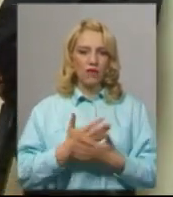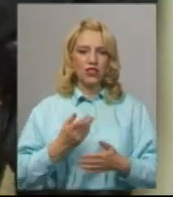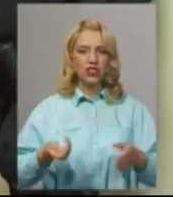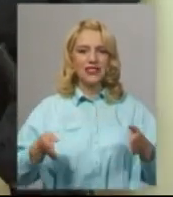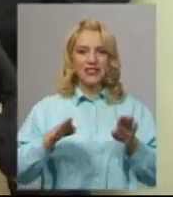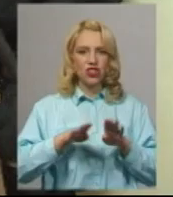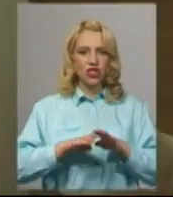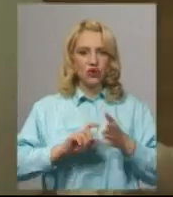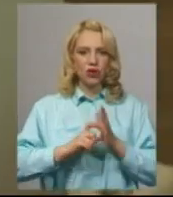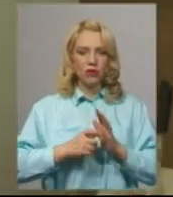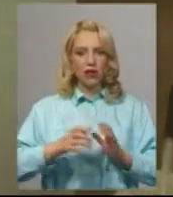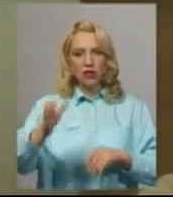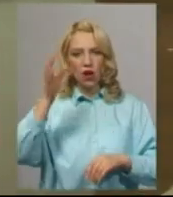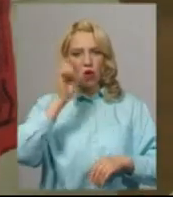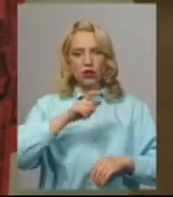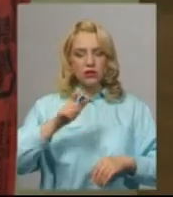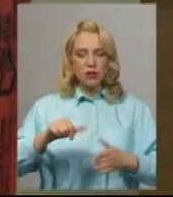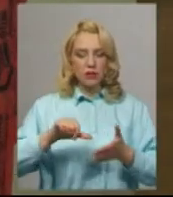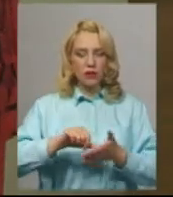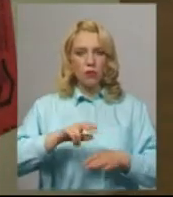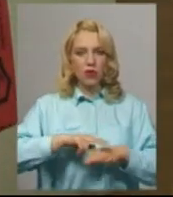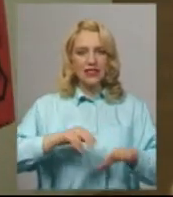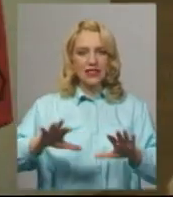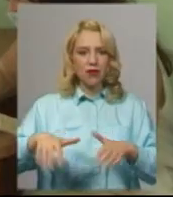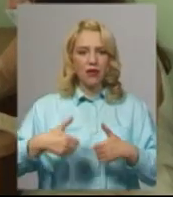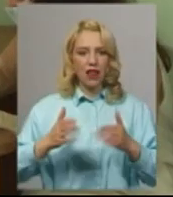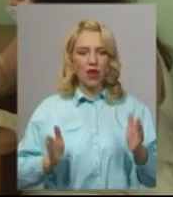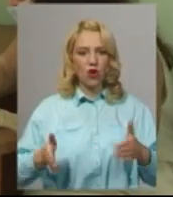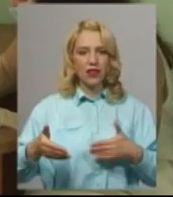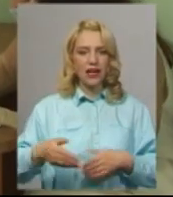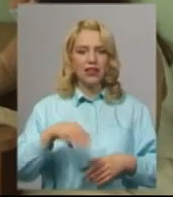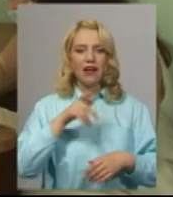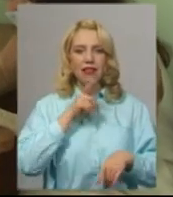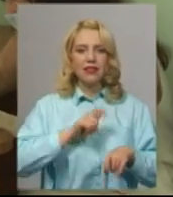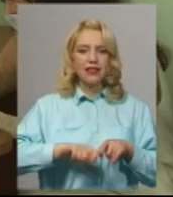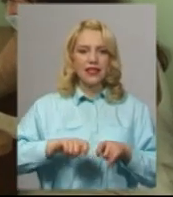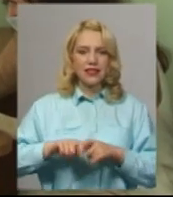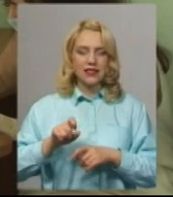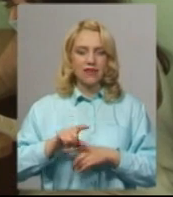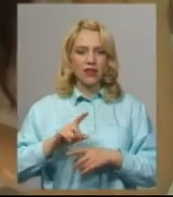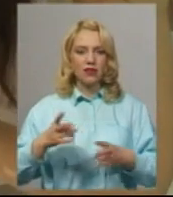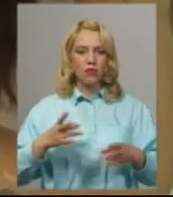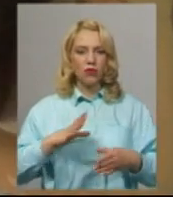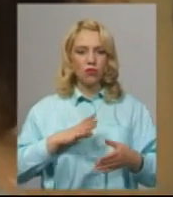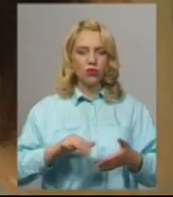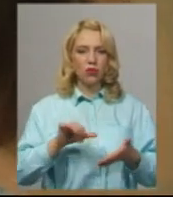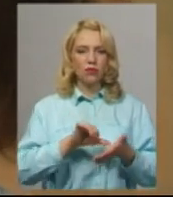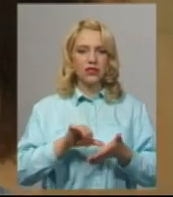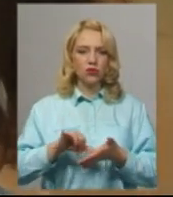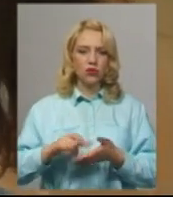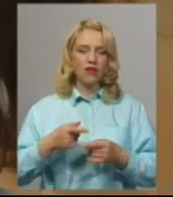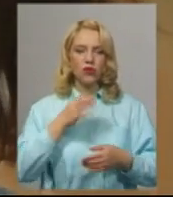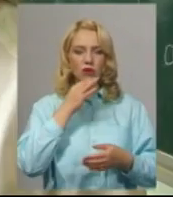кімнати освітяни з представником поліції забрали контейнер з тестовими завданнями. Мають бути присутніми відповідальний за пункт тестування, помічник